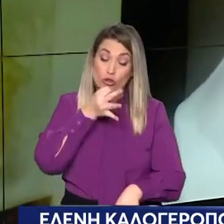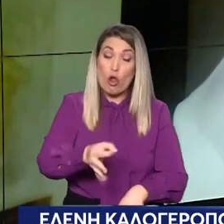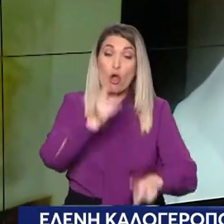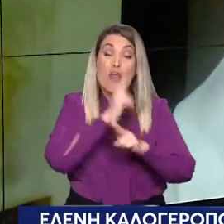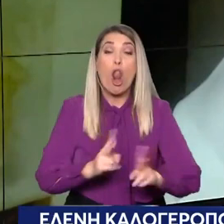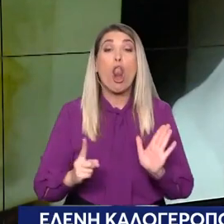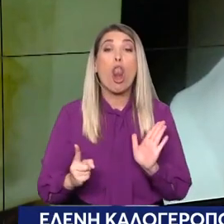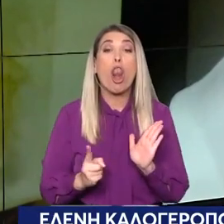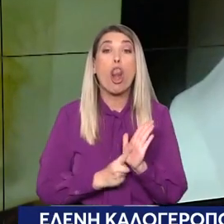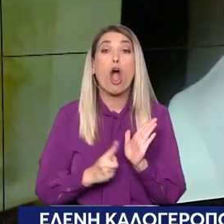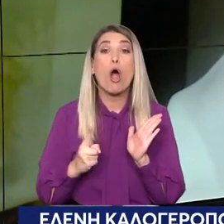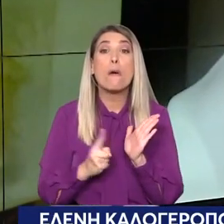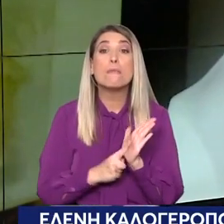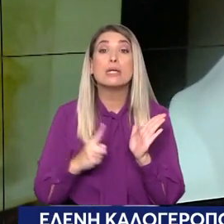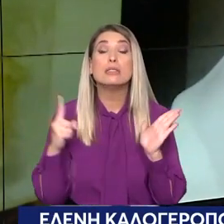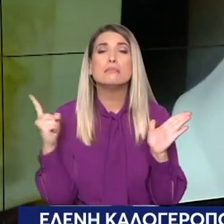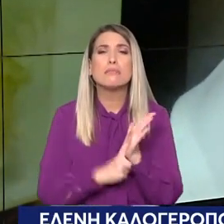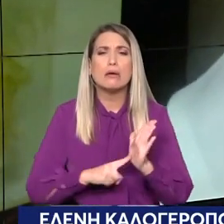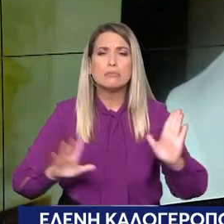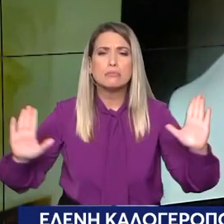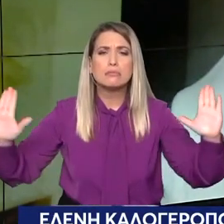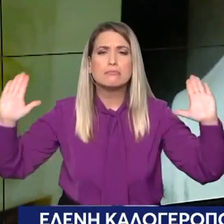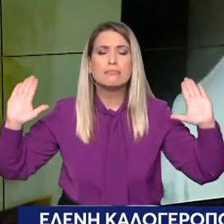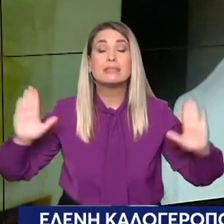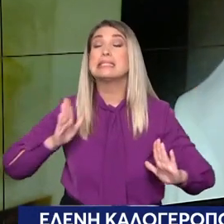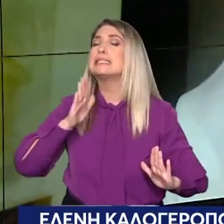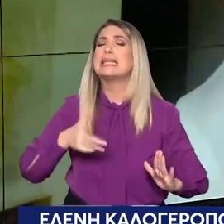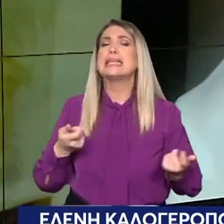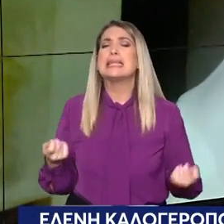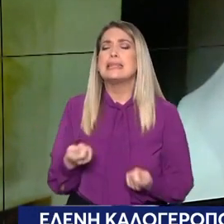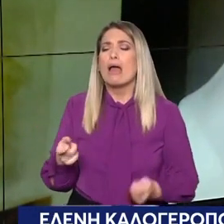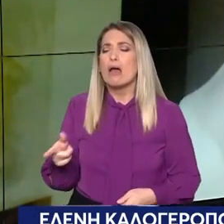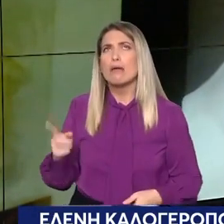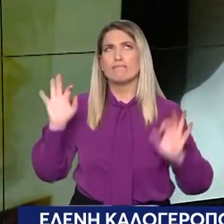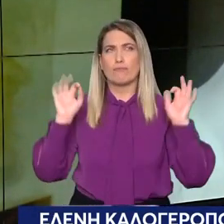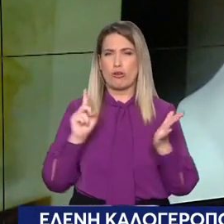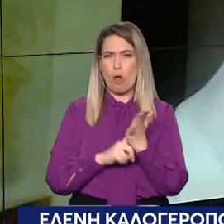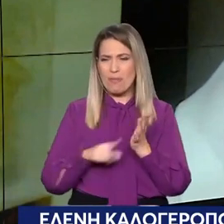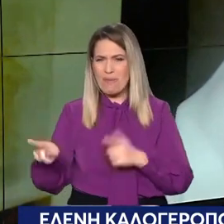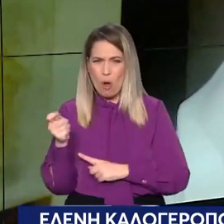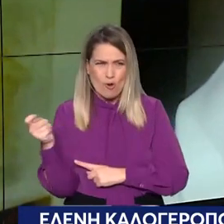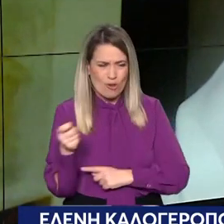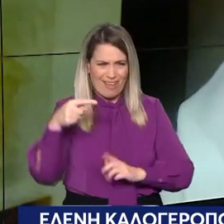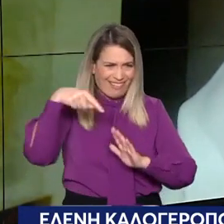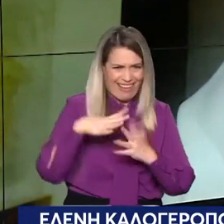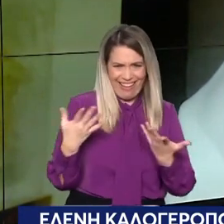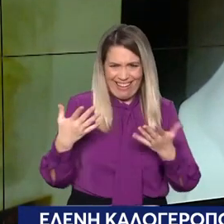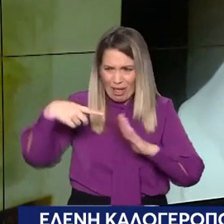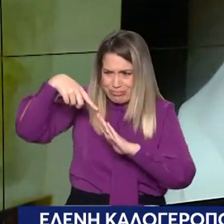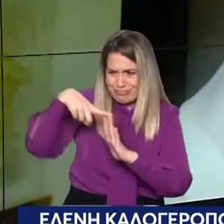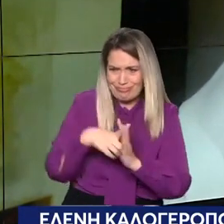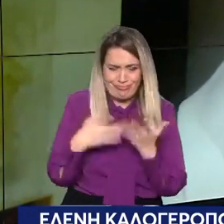αυτό και μάλιστα, γι' αυτό το λόγο, έκανε την κίνηση που έκανε για να κλείσουν και όλες οι τρύπες του